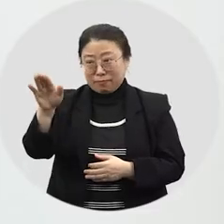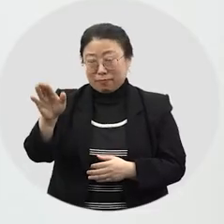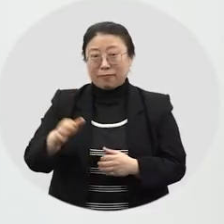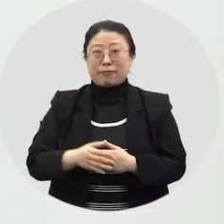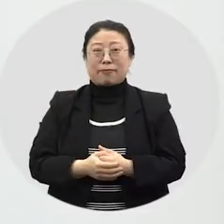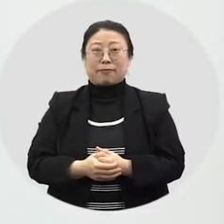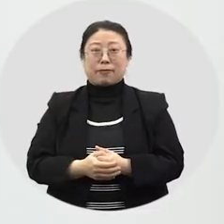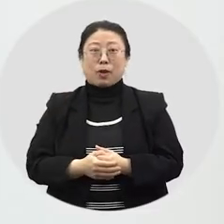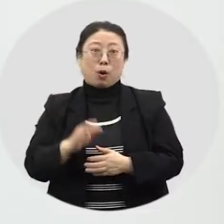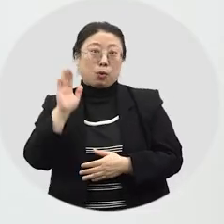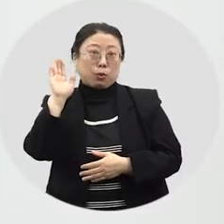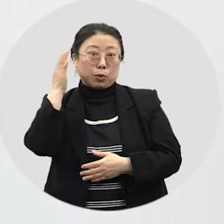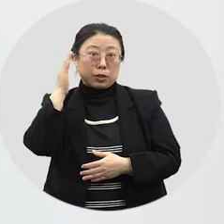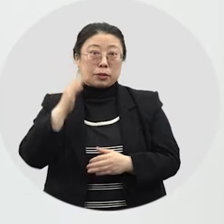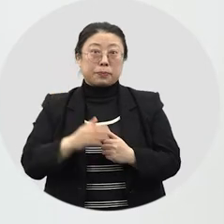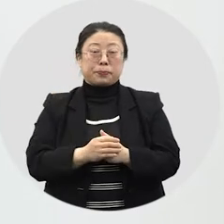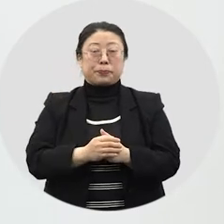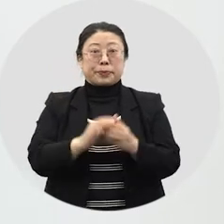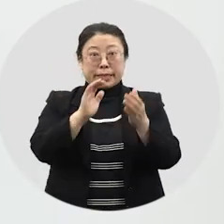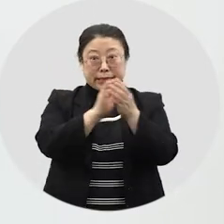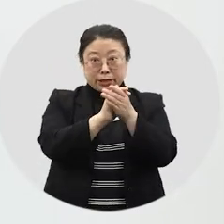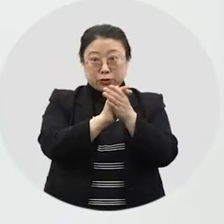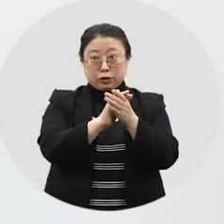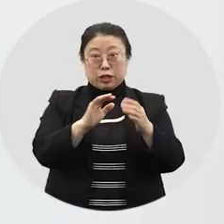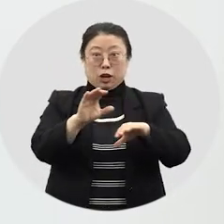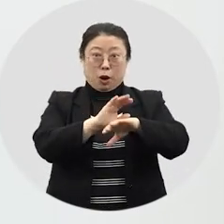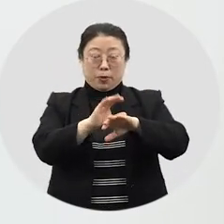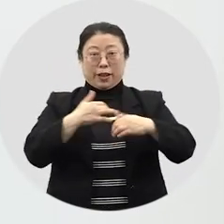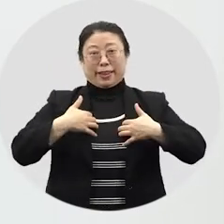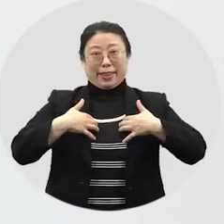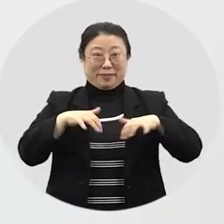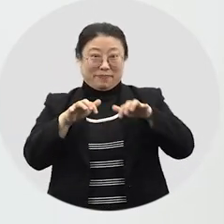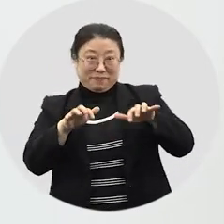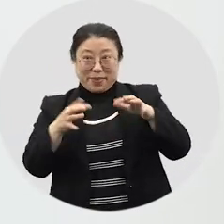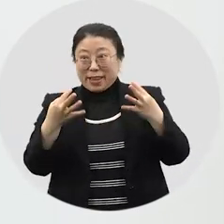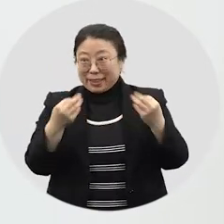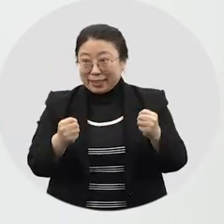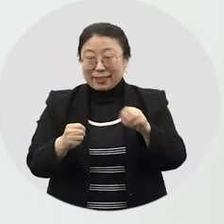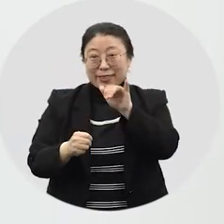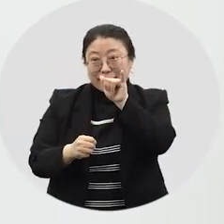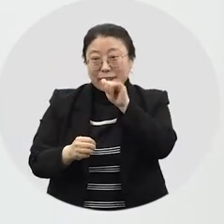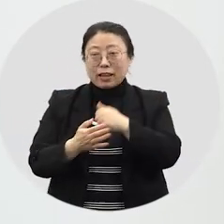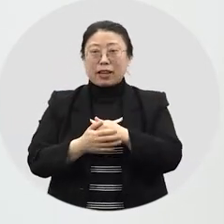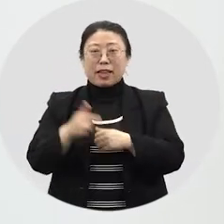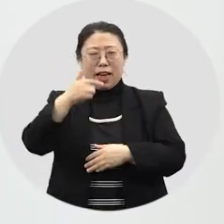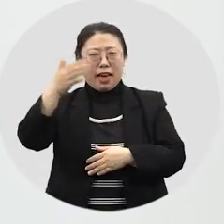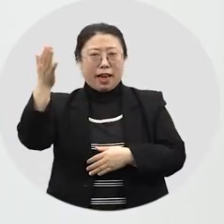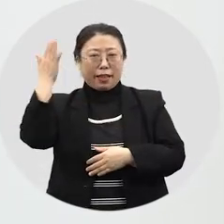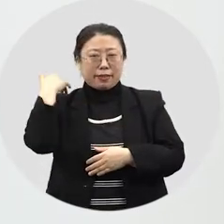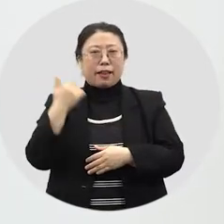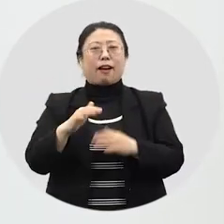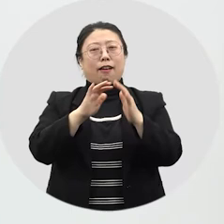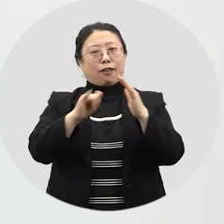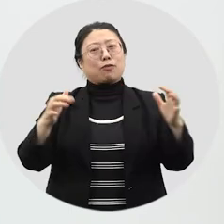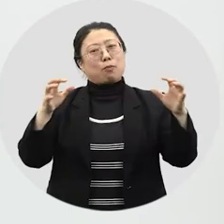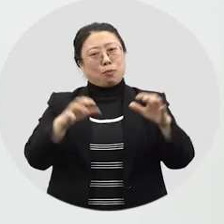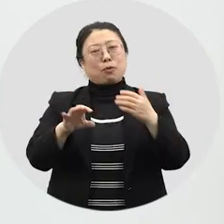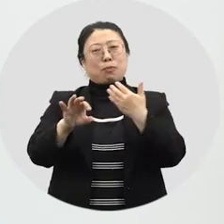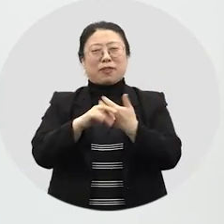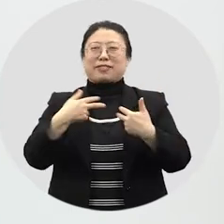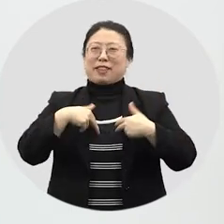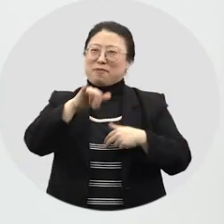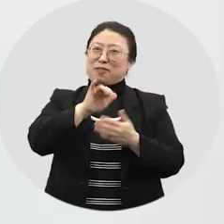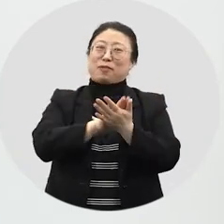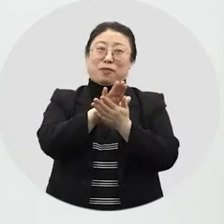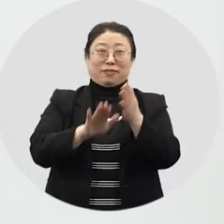누리달 요즘에는 친구들끼리 컴퓨터 게임을 많이 하죠. 옛날에도 설날에 온 가족이 모이면